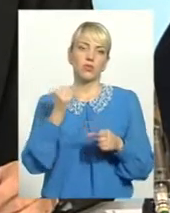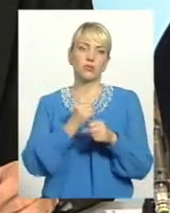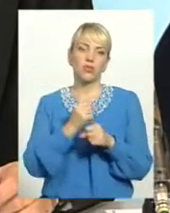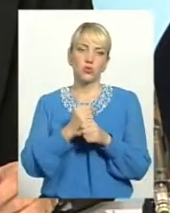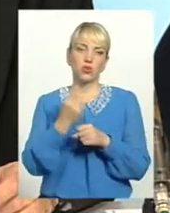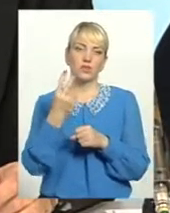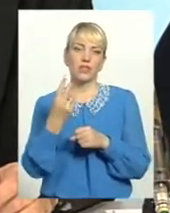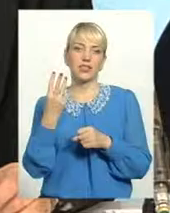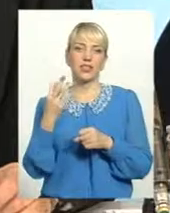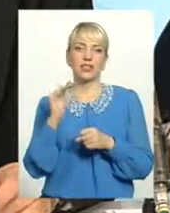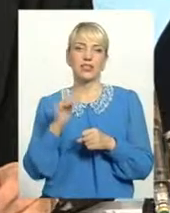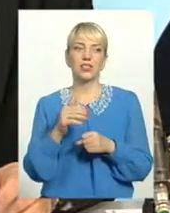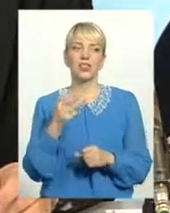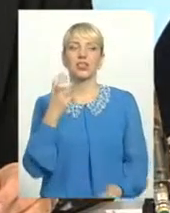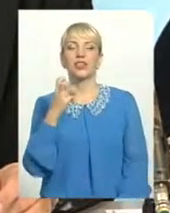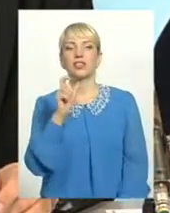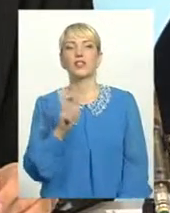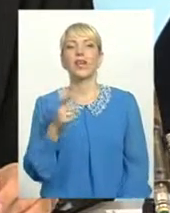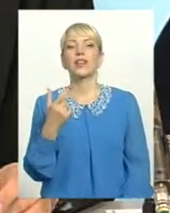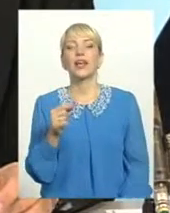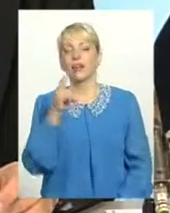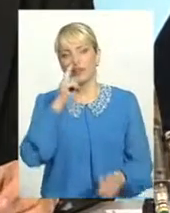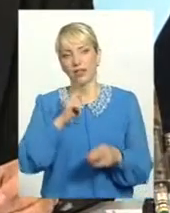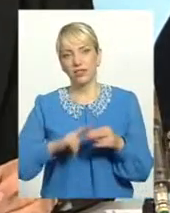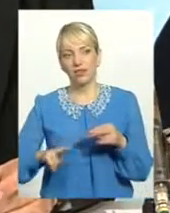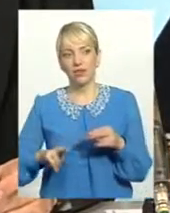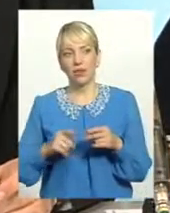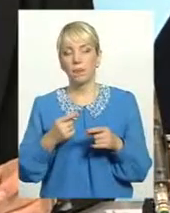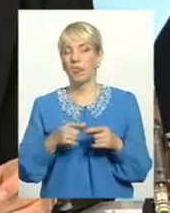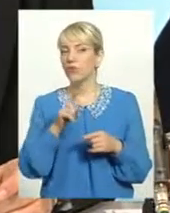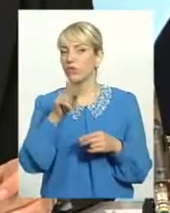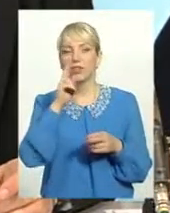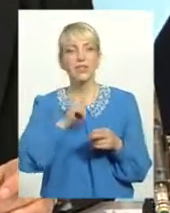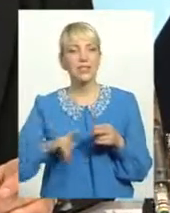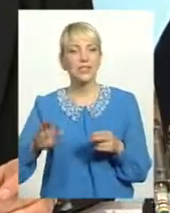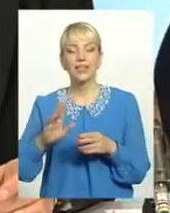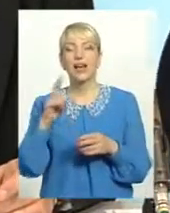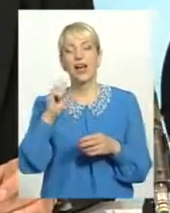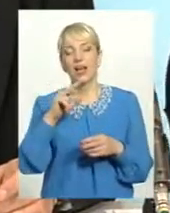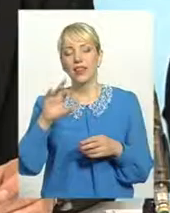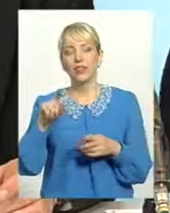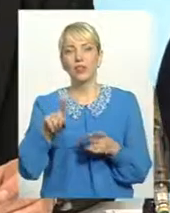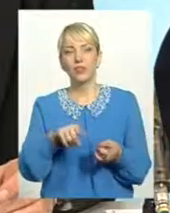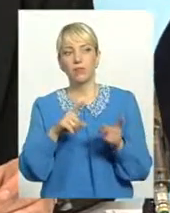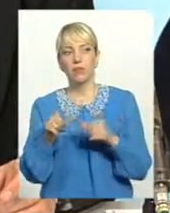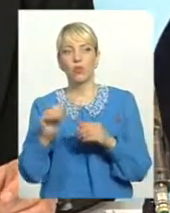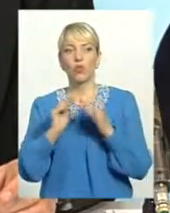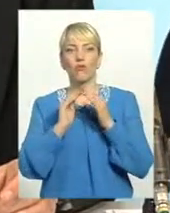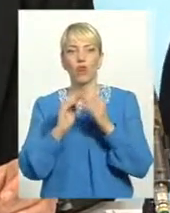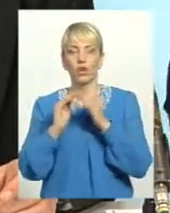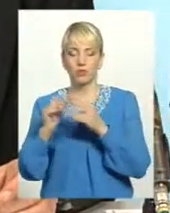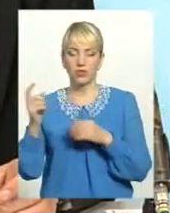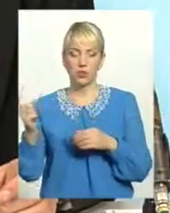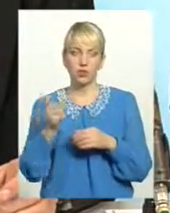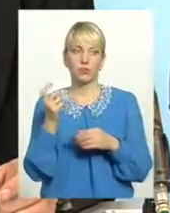тисячі 300 осіб. Де ж ці ділися? Зрозуміло, вони не зникли, вони є, але вони перейшли у фермерське господарство.